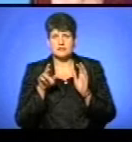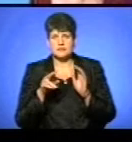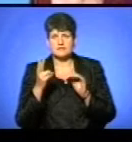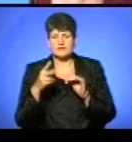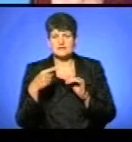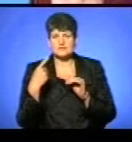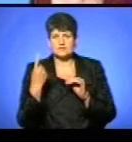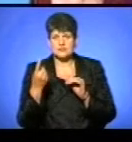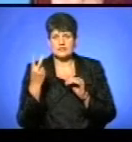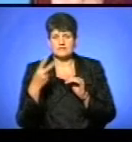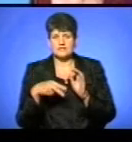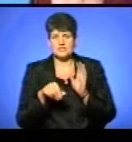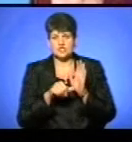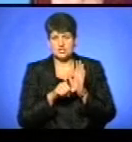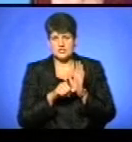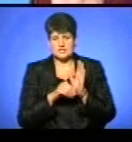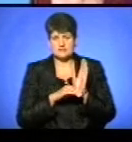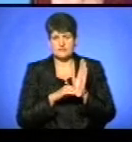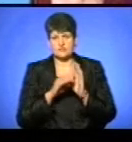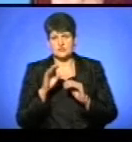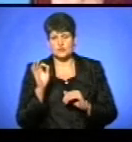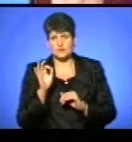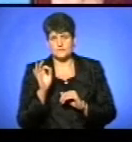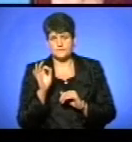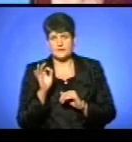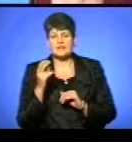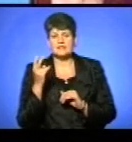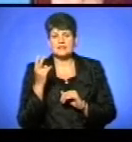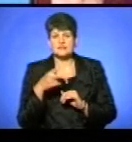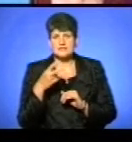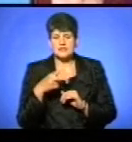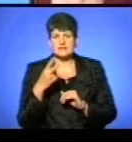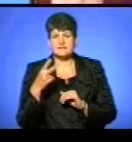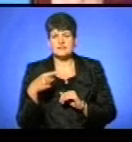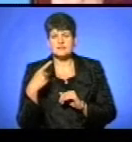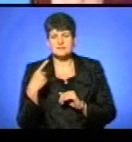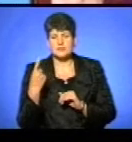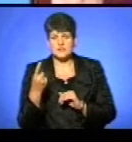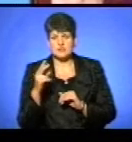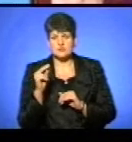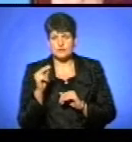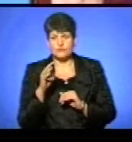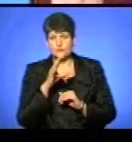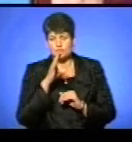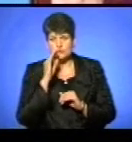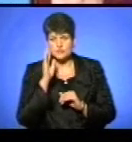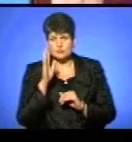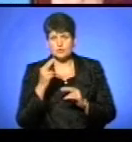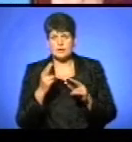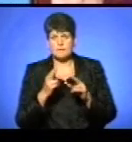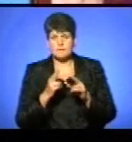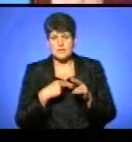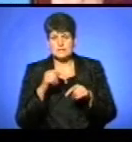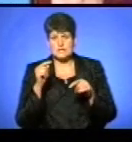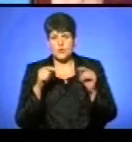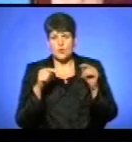-26. Вище нуля. На 20 та 21 число вночі буде без істотних